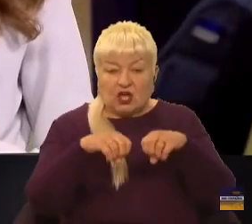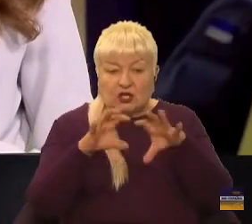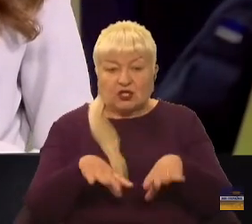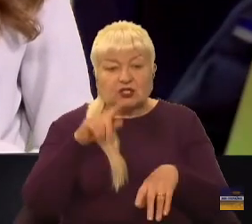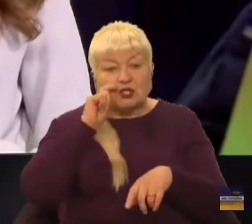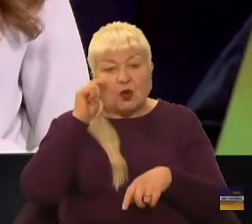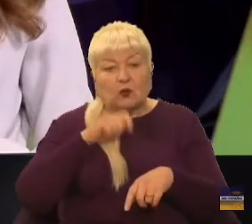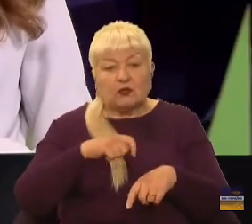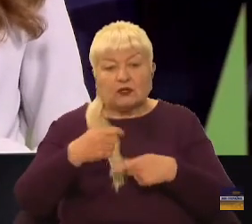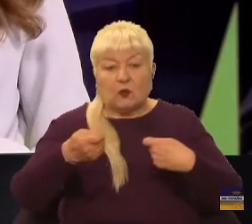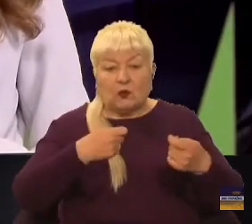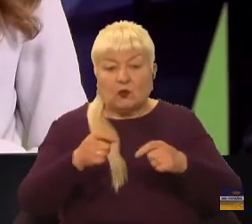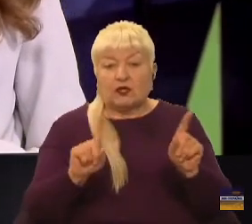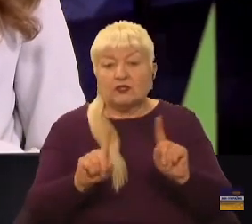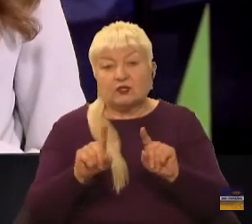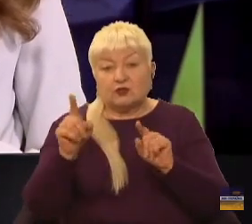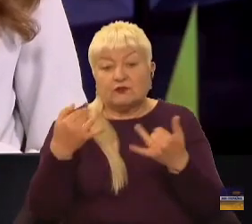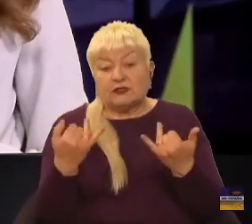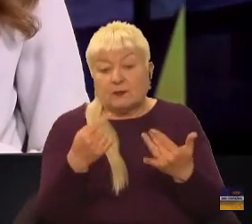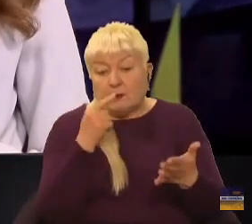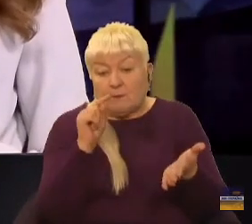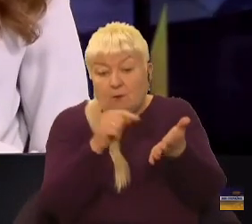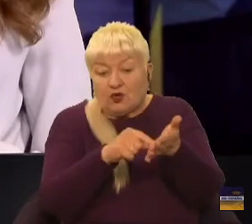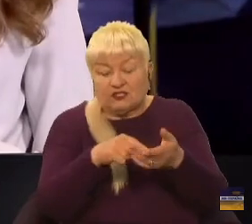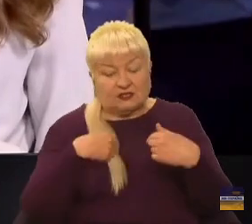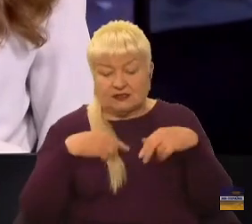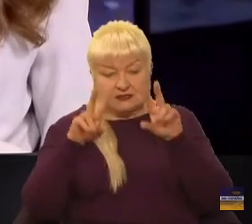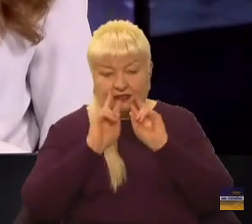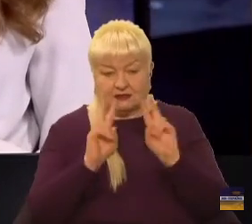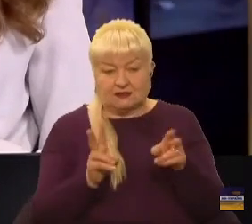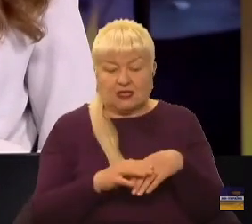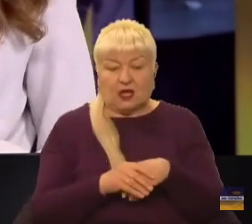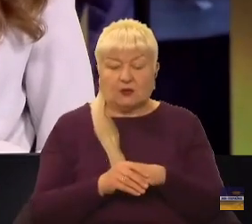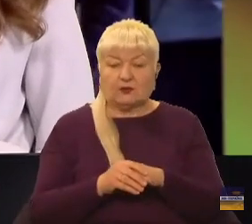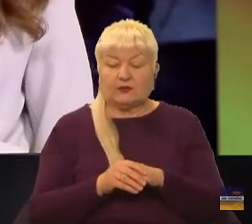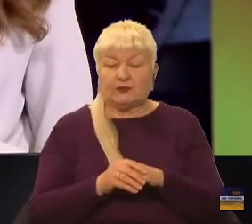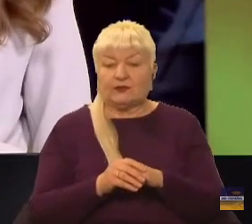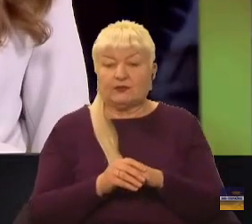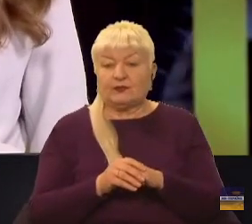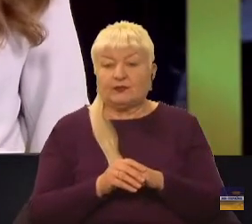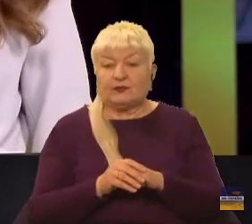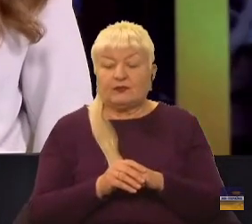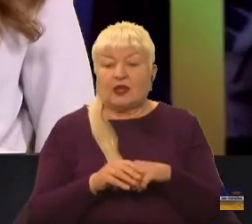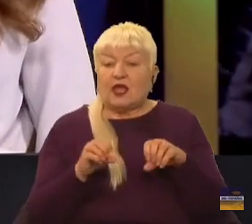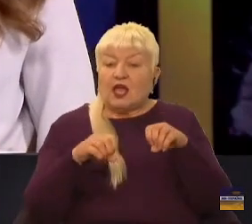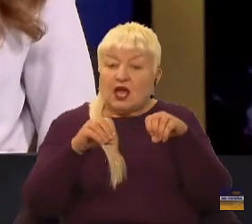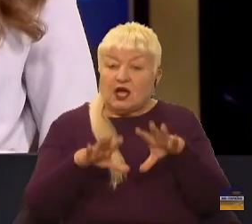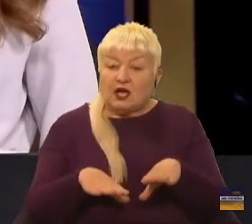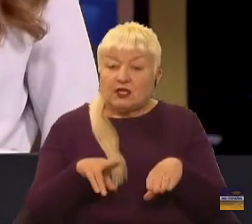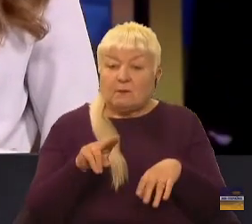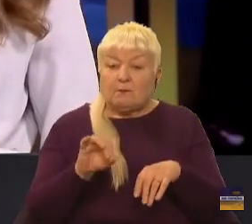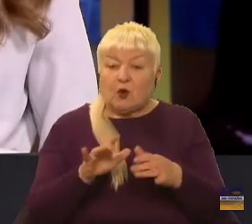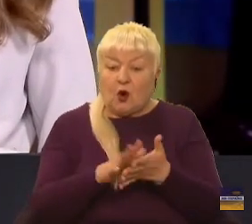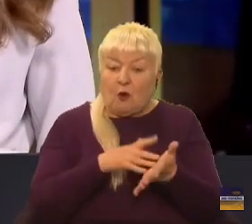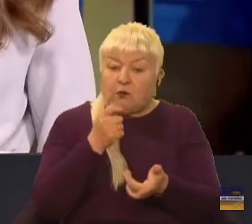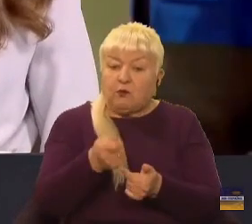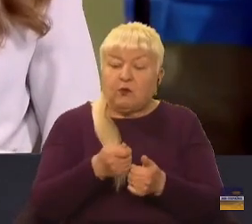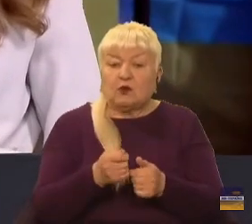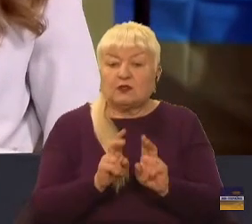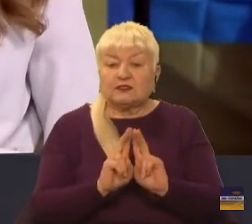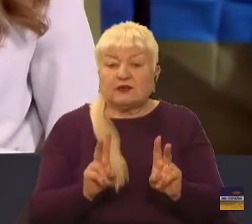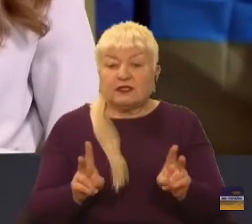Тобто, на що вони посилаються, тепер я не знаю. Пане Олександре, а от рішення по позову, який